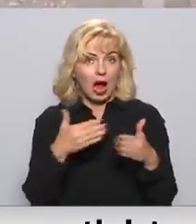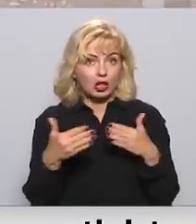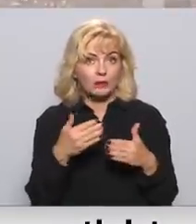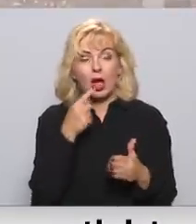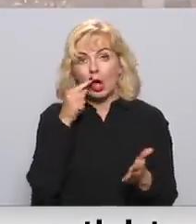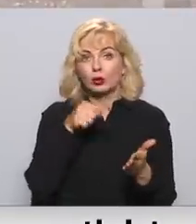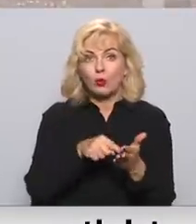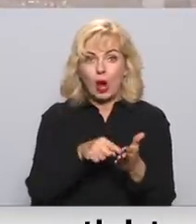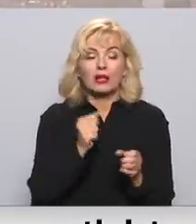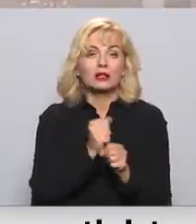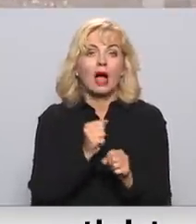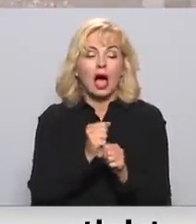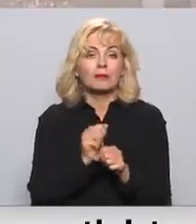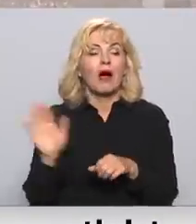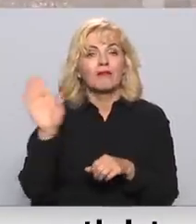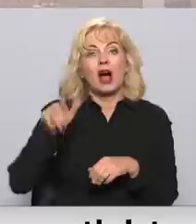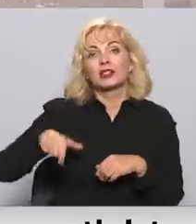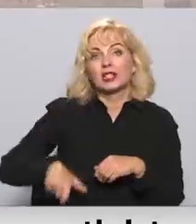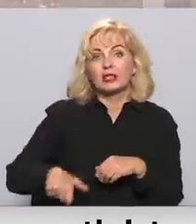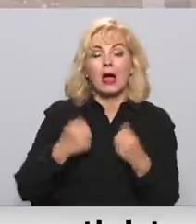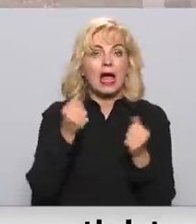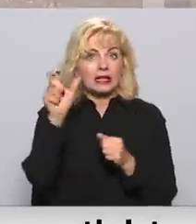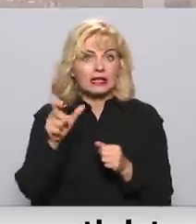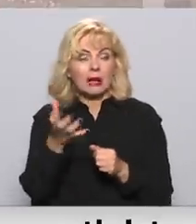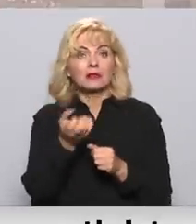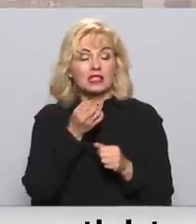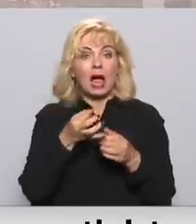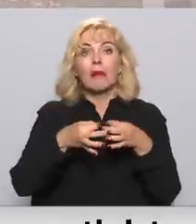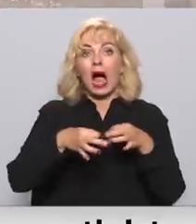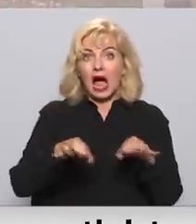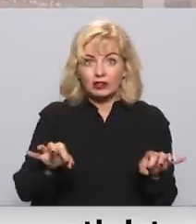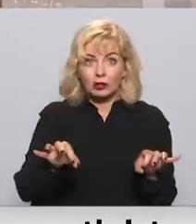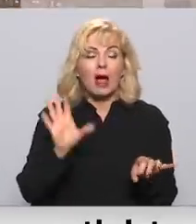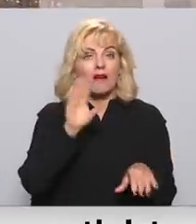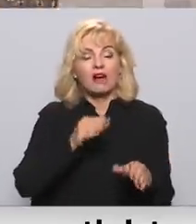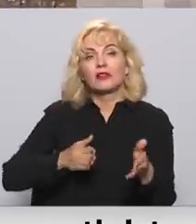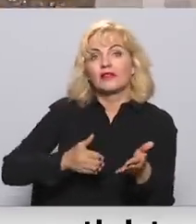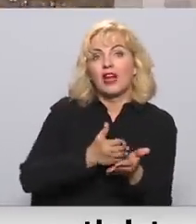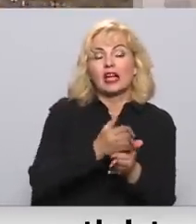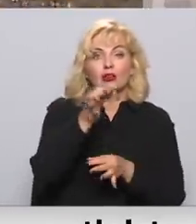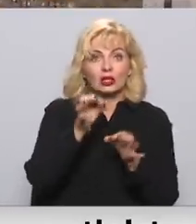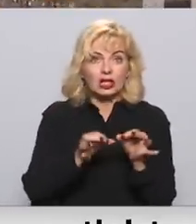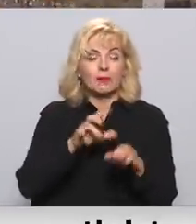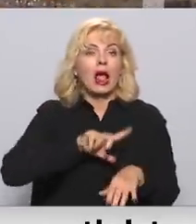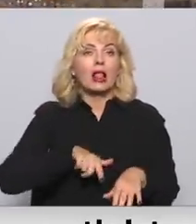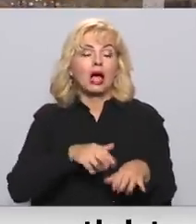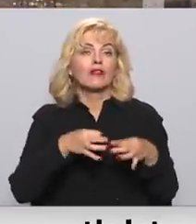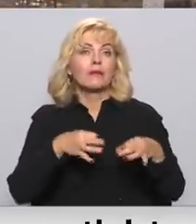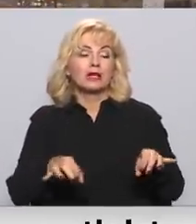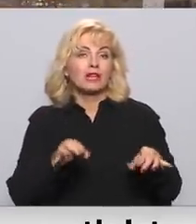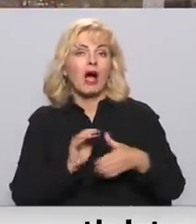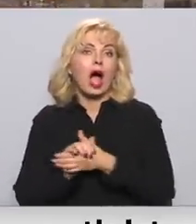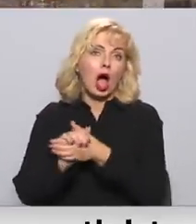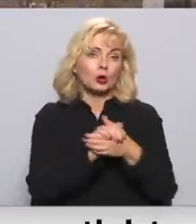tā norāda Valsts darba inspekcija. Ja darbinieks saņem darba uzteikumu, viņš var vērties tiesā. Arī Latvijas brīvo ārota